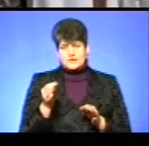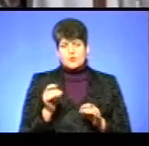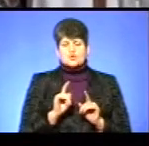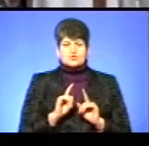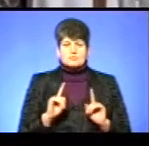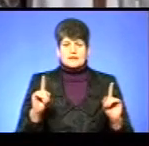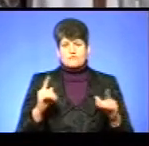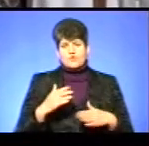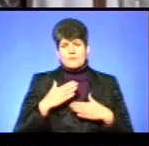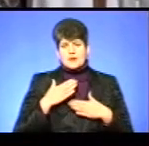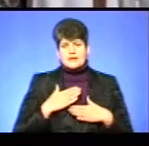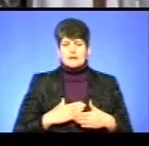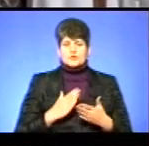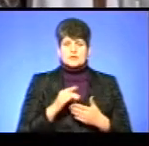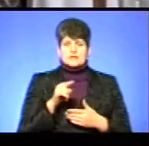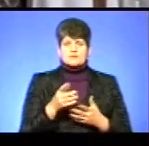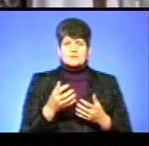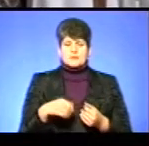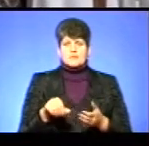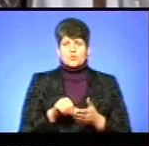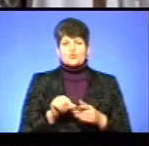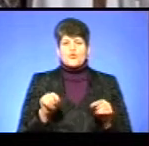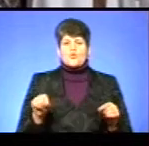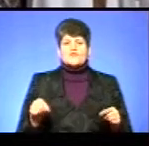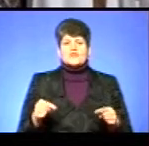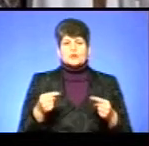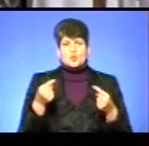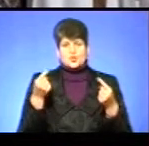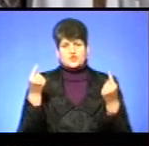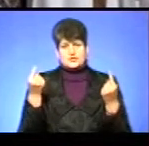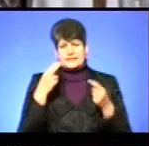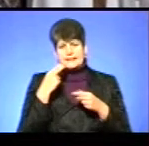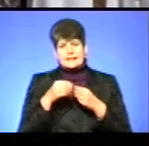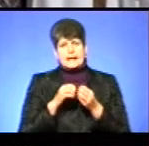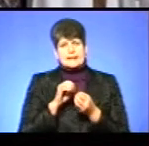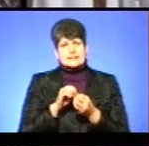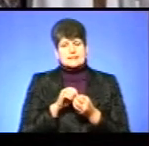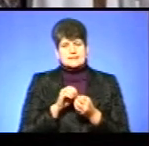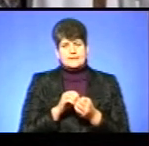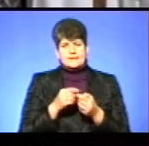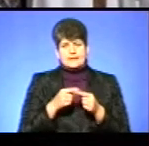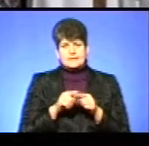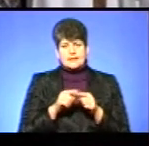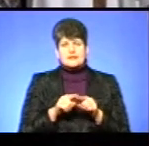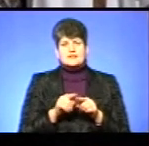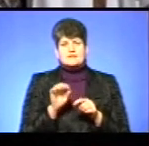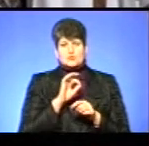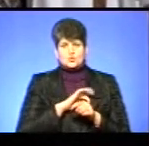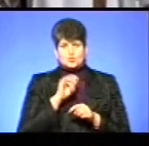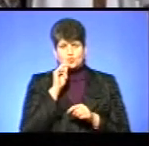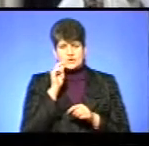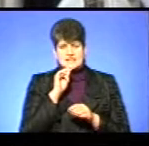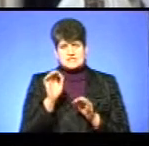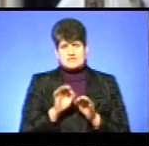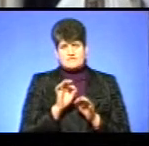приємно те, що вона бере участь у відродженні традиційних технік, які використовувалися в українській